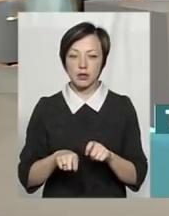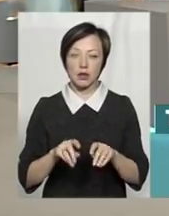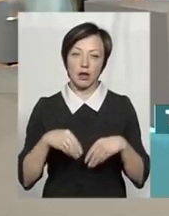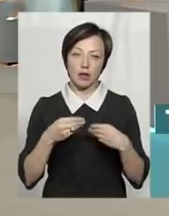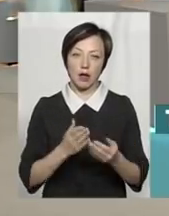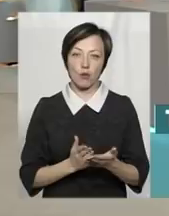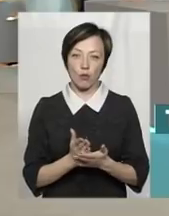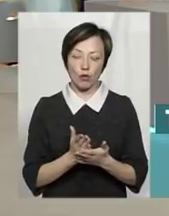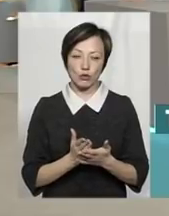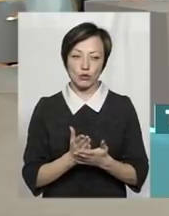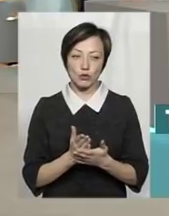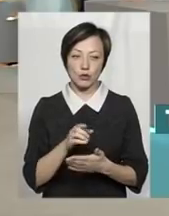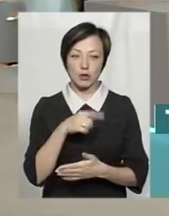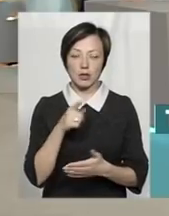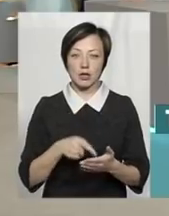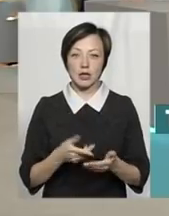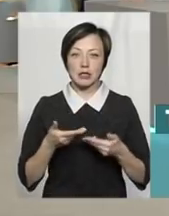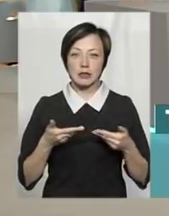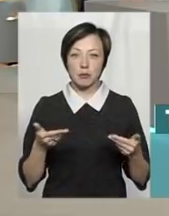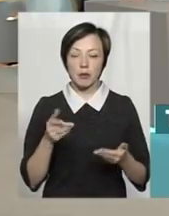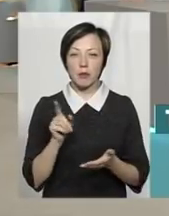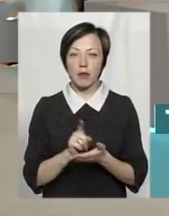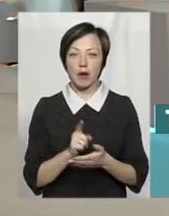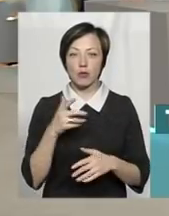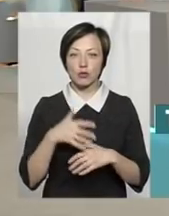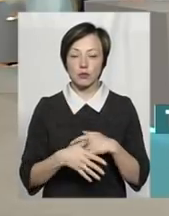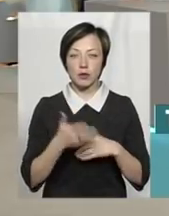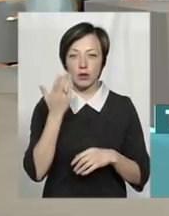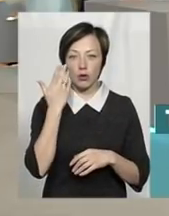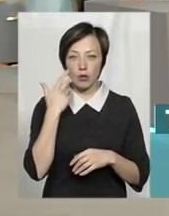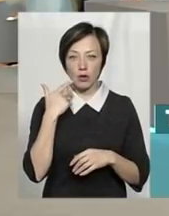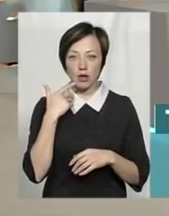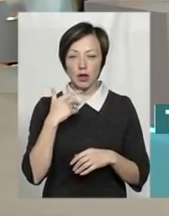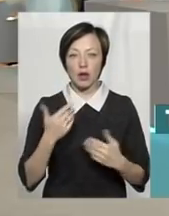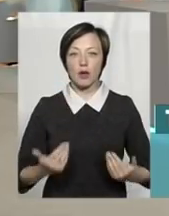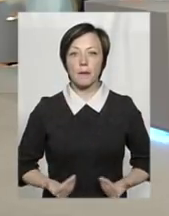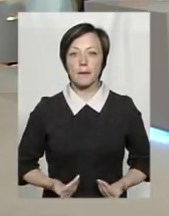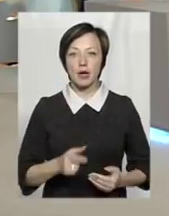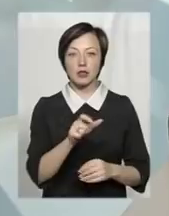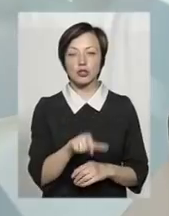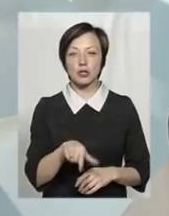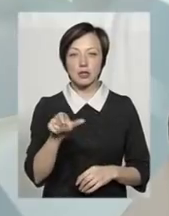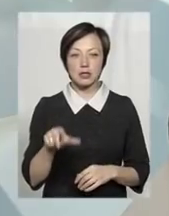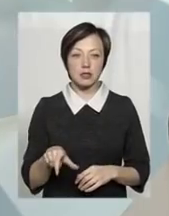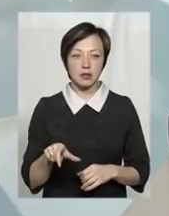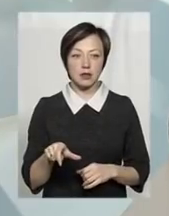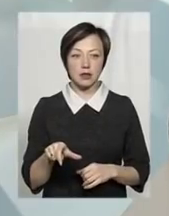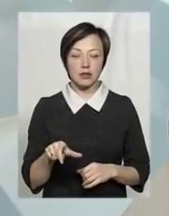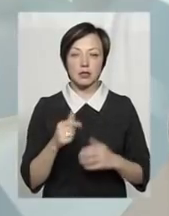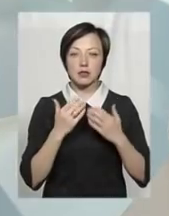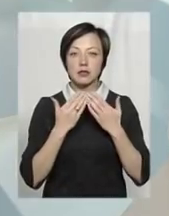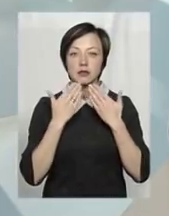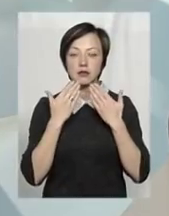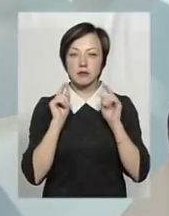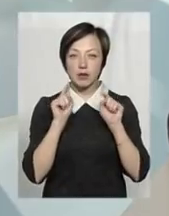послуг? Це ми маємо розуміти, що коли мешканці звертають